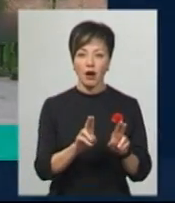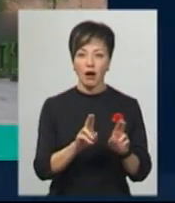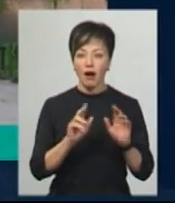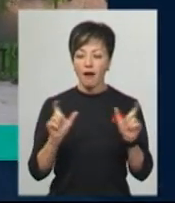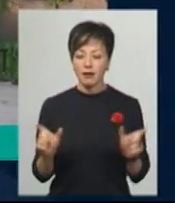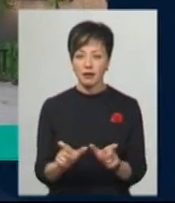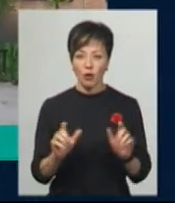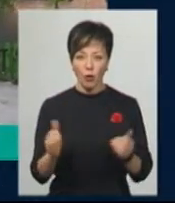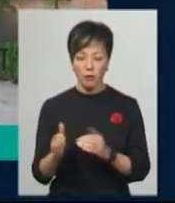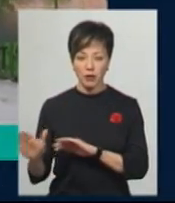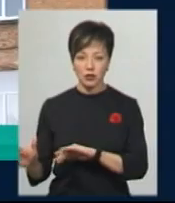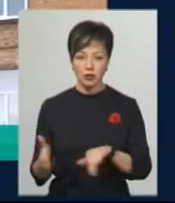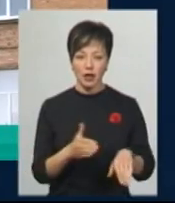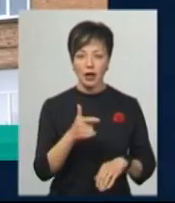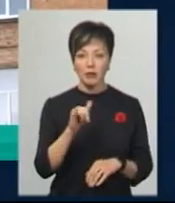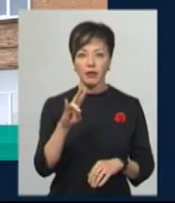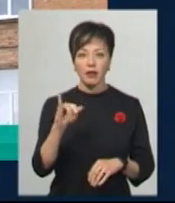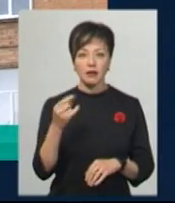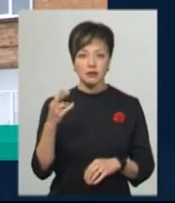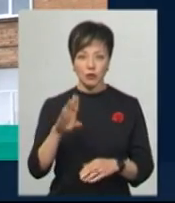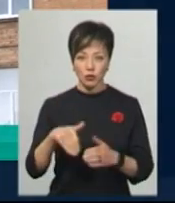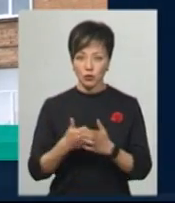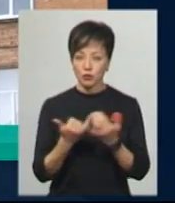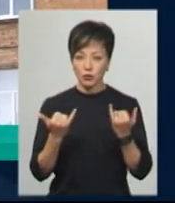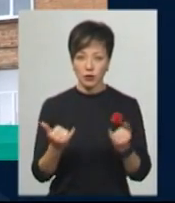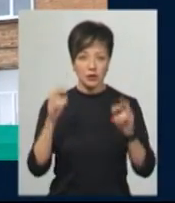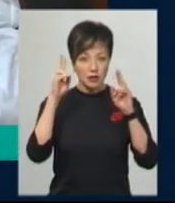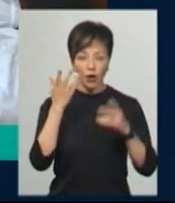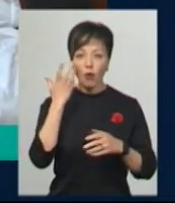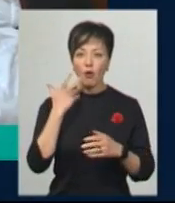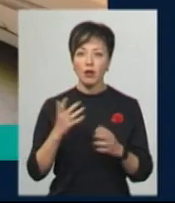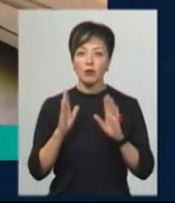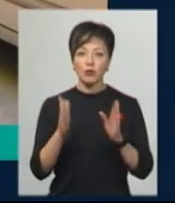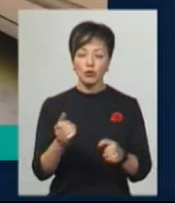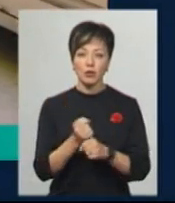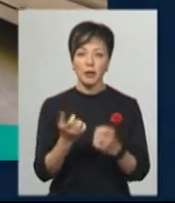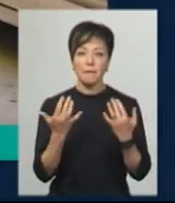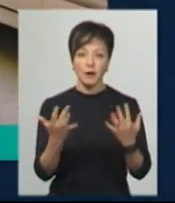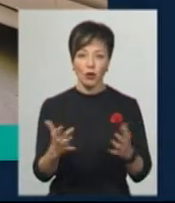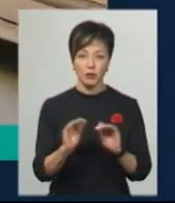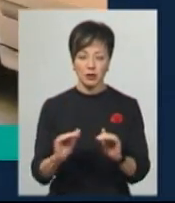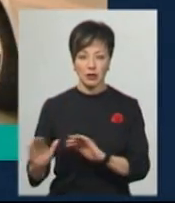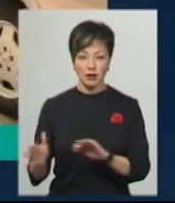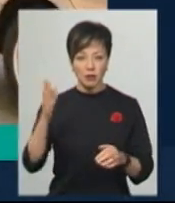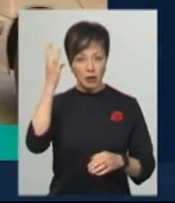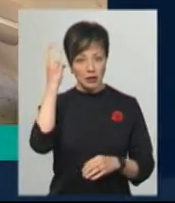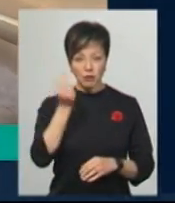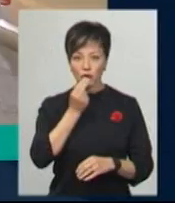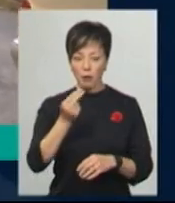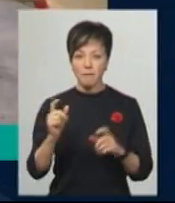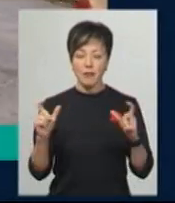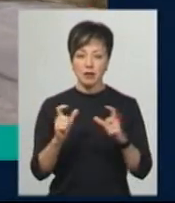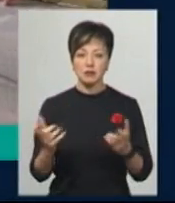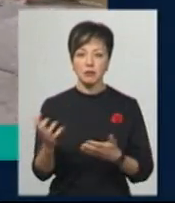обмежень? У гімназіях обласного центру донині не знають, коли влаштовуватимуть прийом нових учнів. У хмельницьких продуктових магазинах збирають